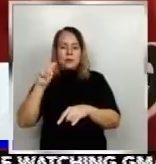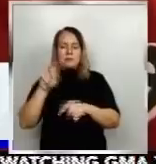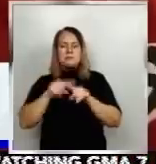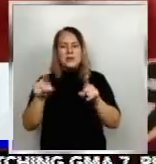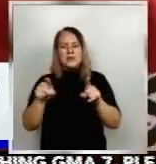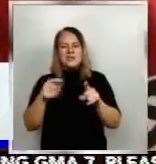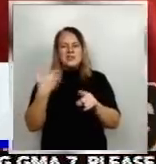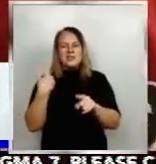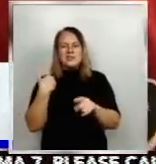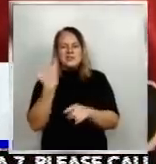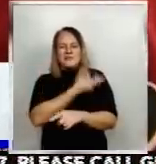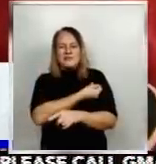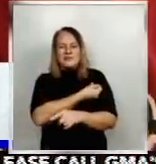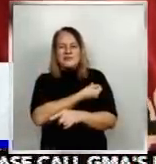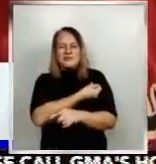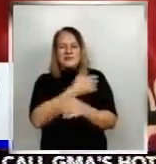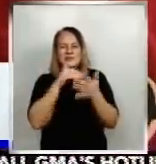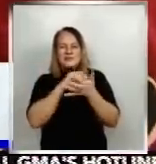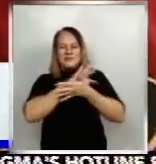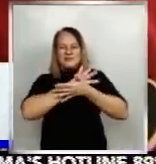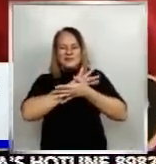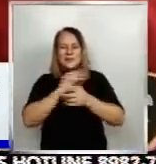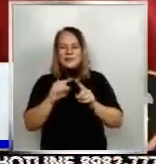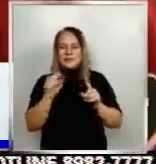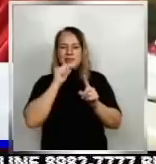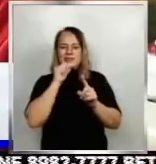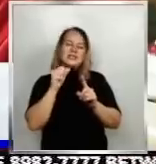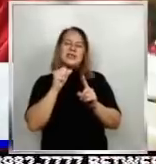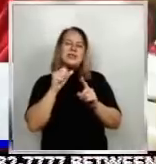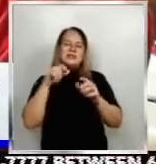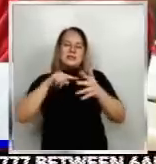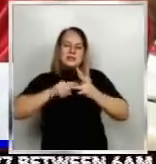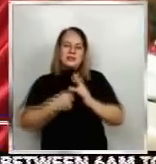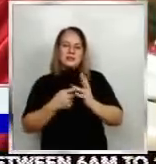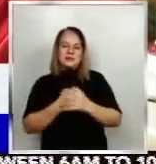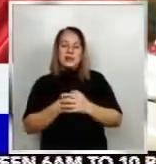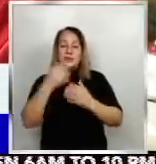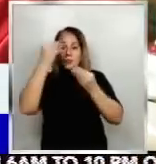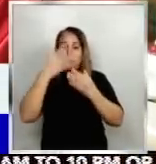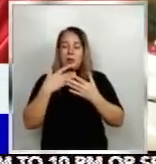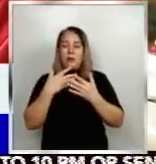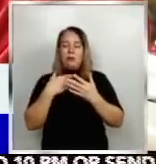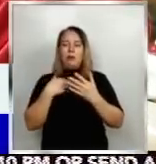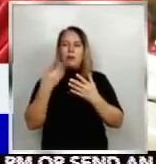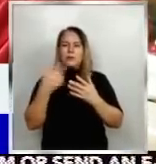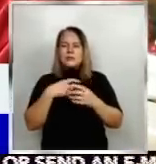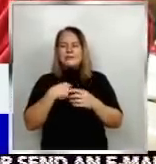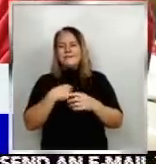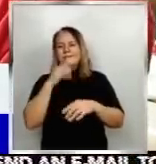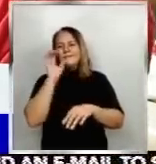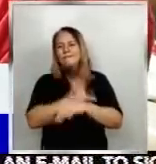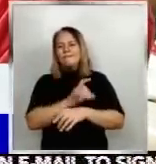bakunado contra COVID, kaya naman di pa raw siya makapagsimula. Sa akin po napilitan talaga ako kasi hayo ko